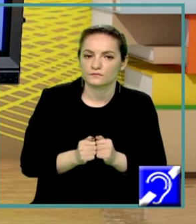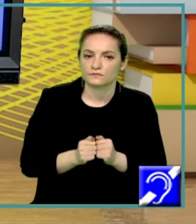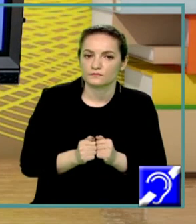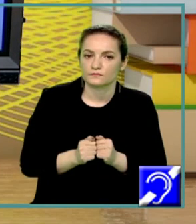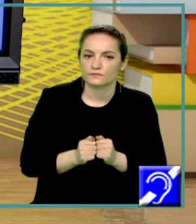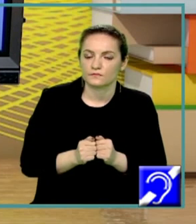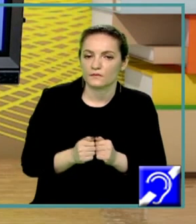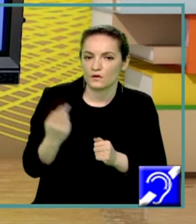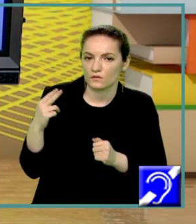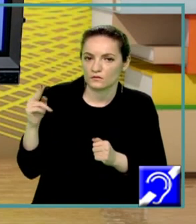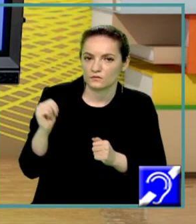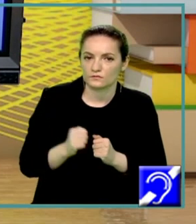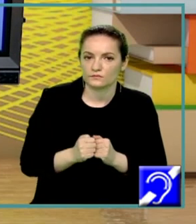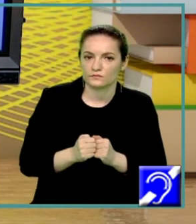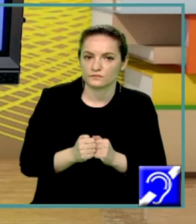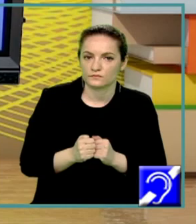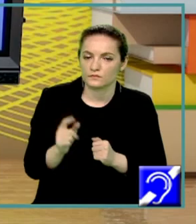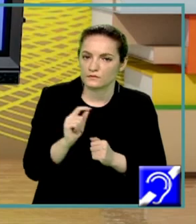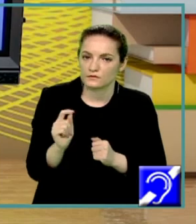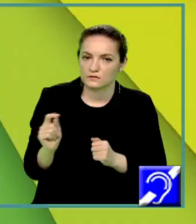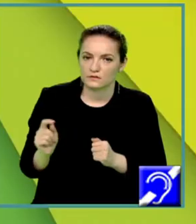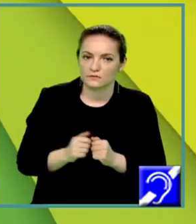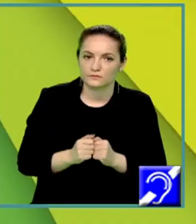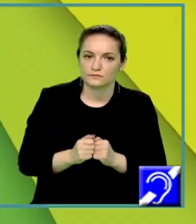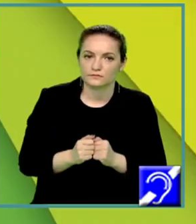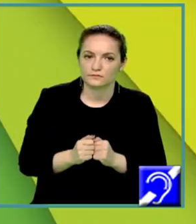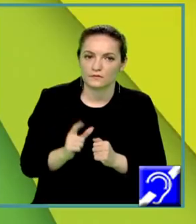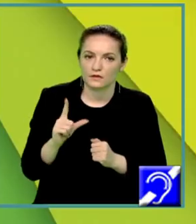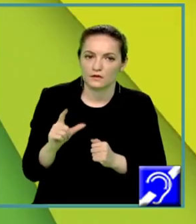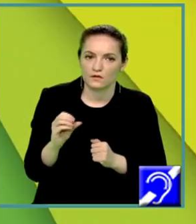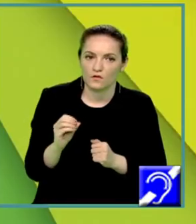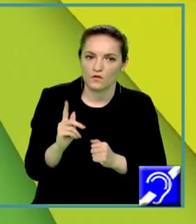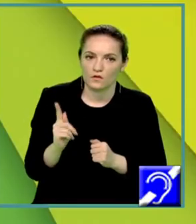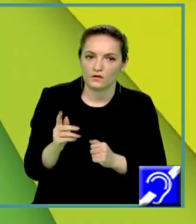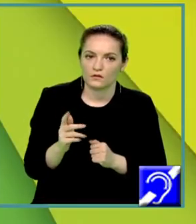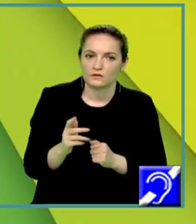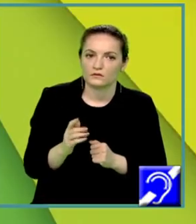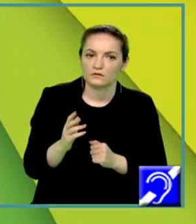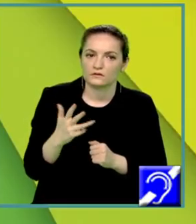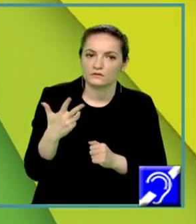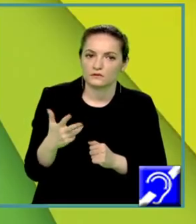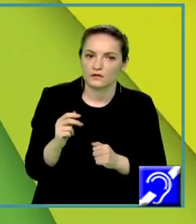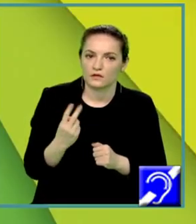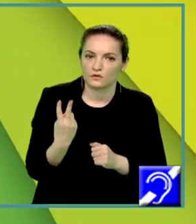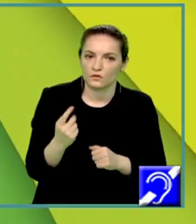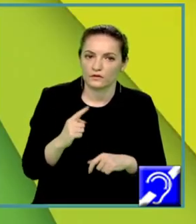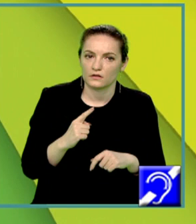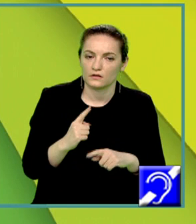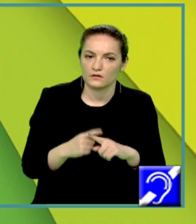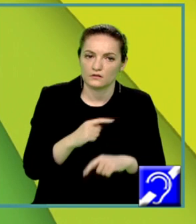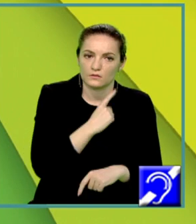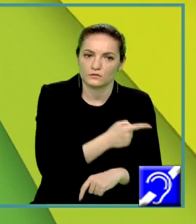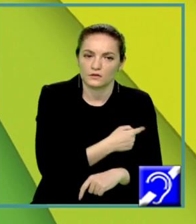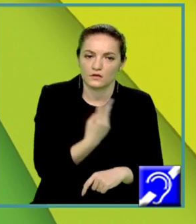Trecem mai departe, rescriem ecuația. Logaritm în baza 3 din 2x pătrat minus 2 este